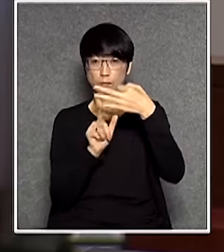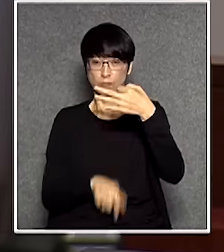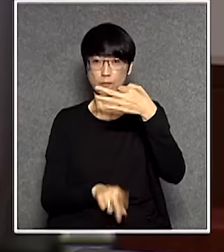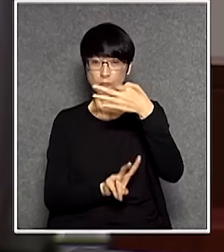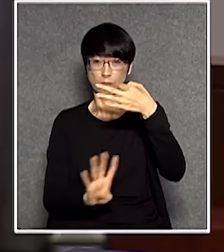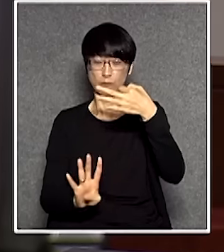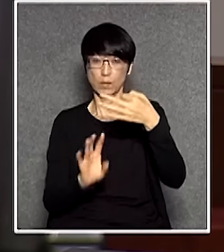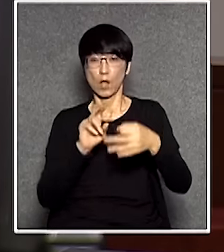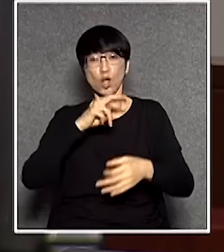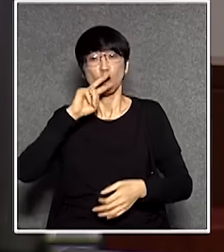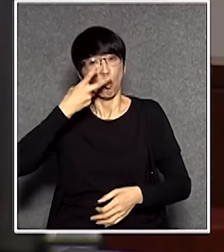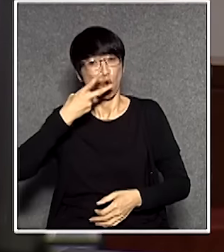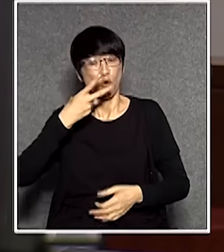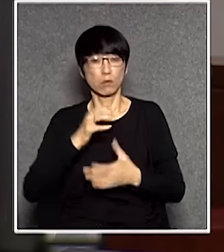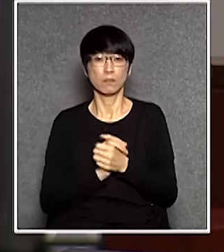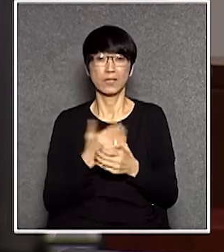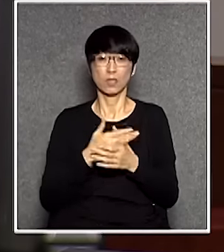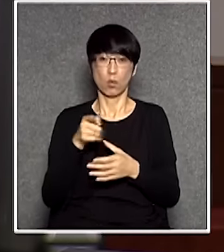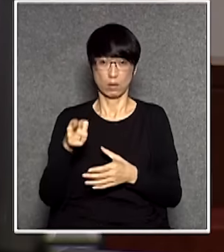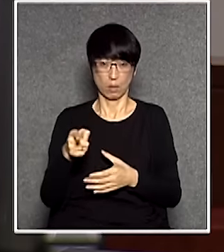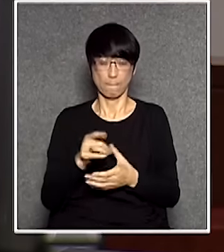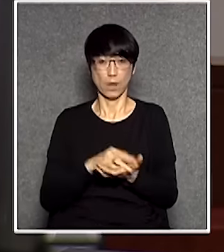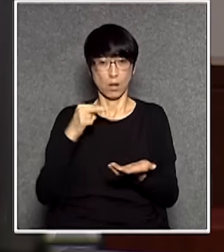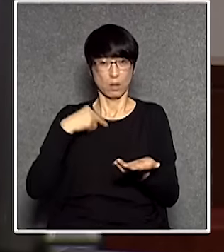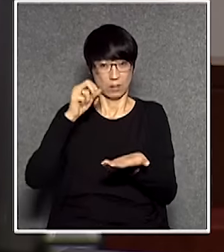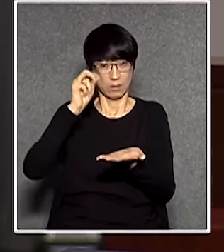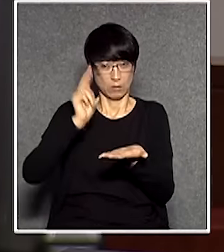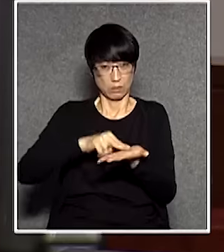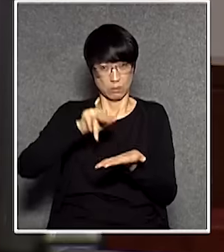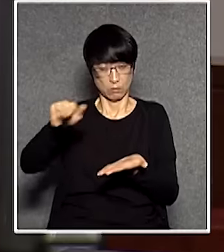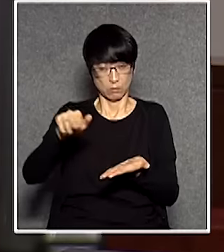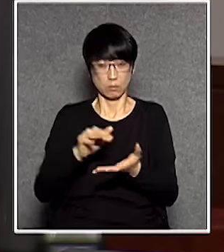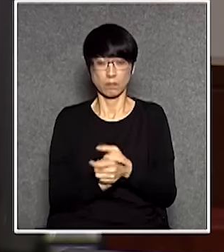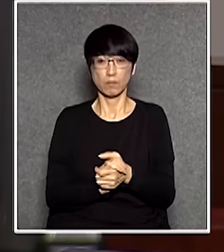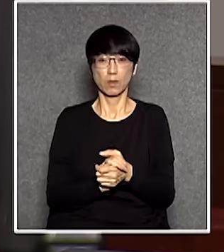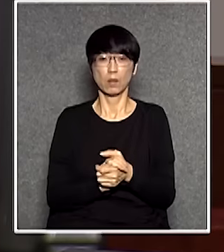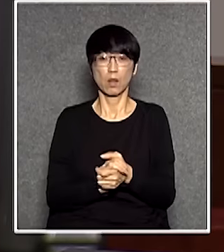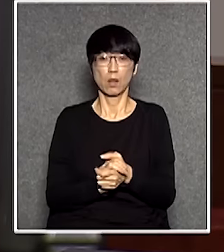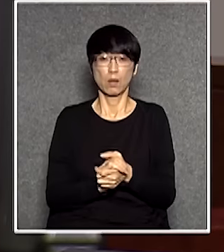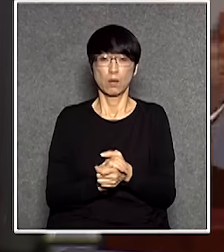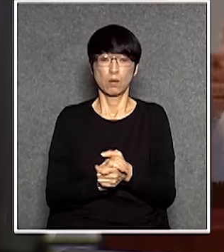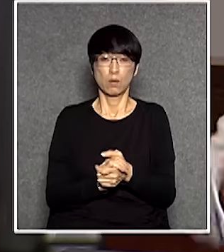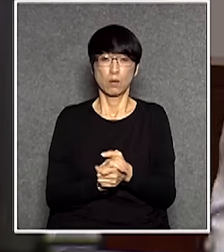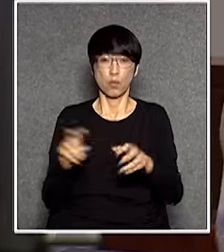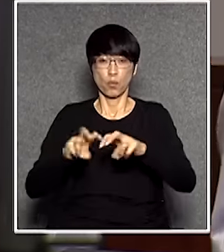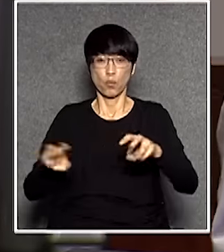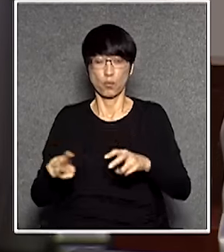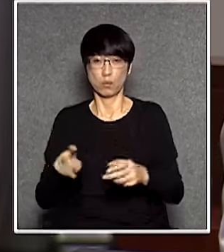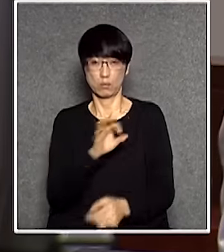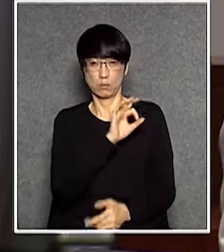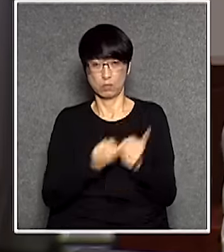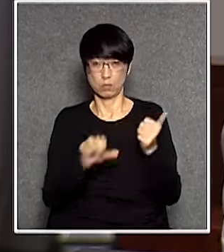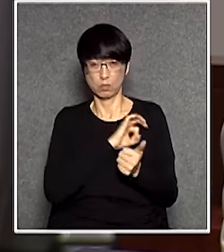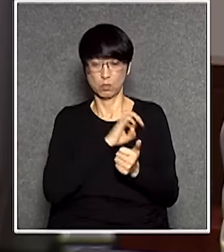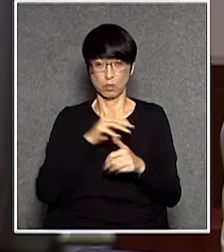十四日就改口就是因為這樣我就寫了封信給帳委會就要求主席再